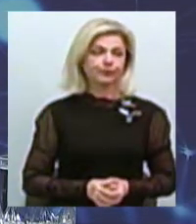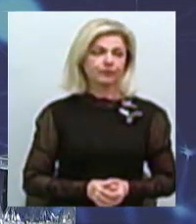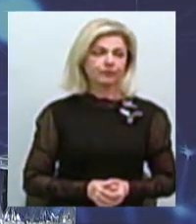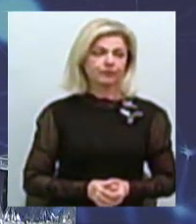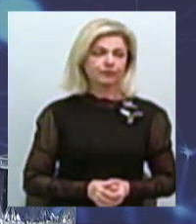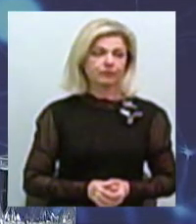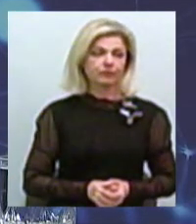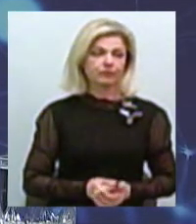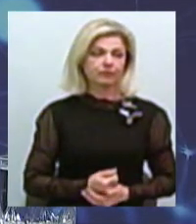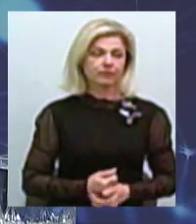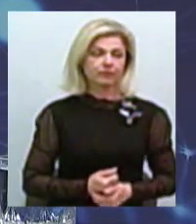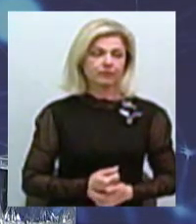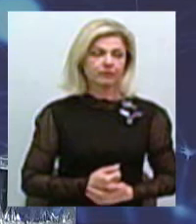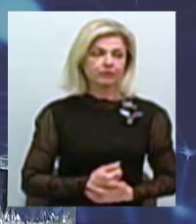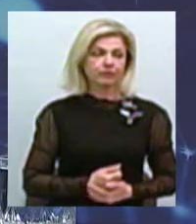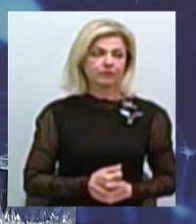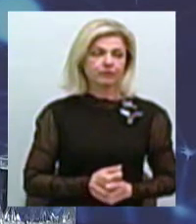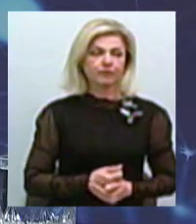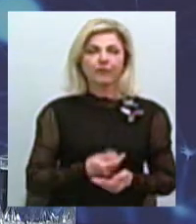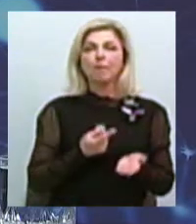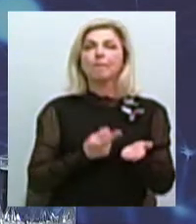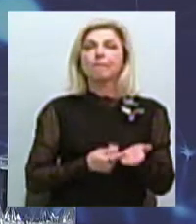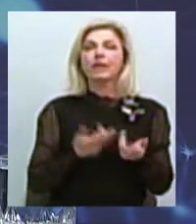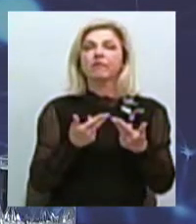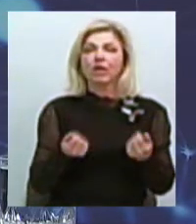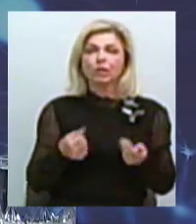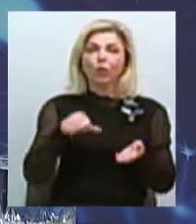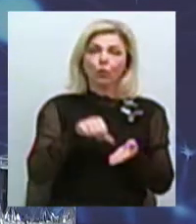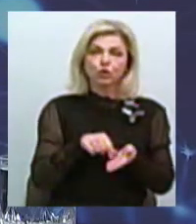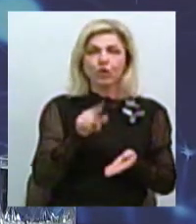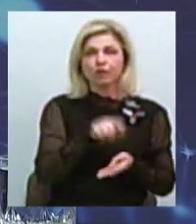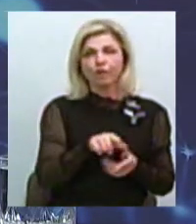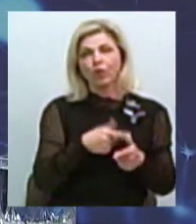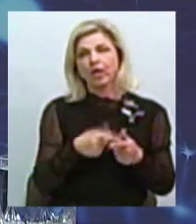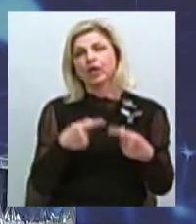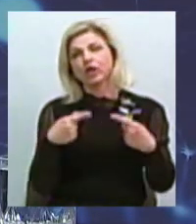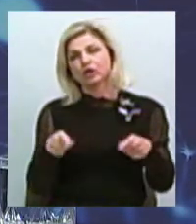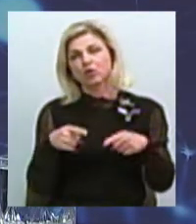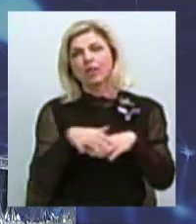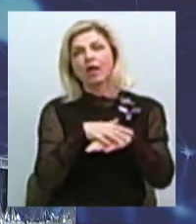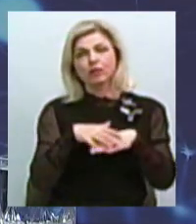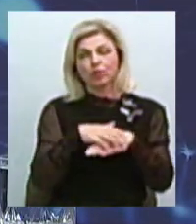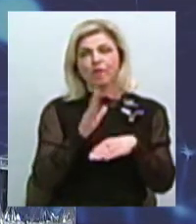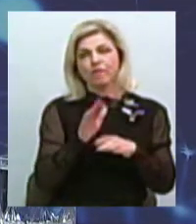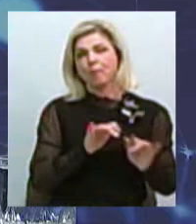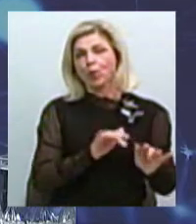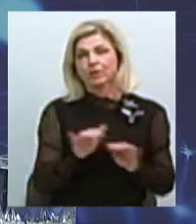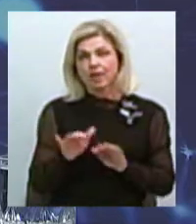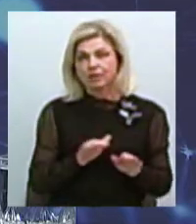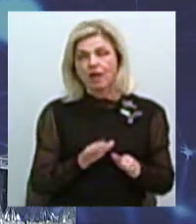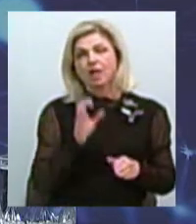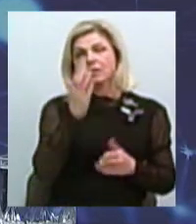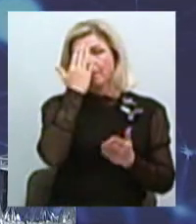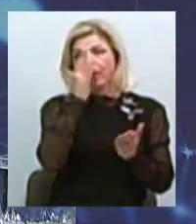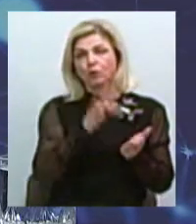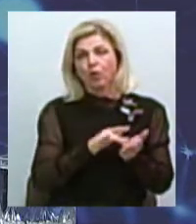З метою підтвердити участь того чи іншого етносу в якихось процесах. метою показати...